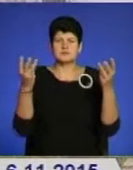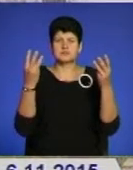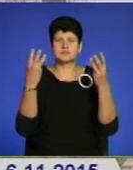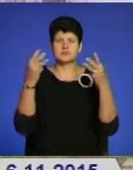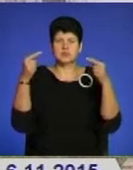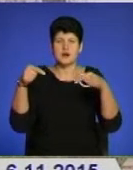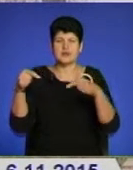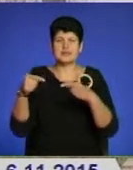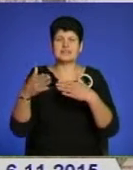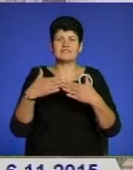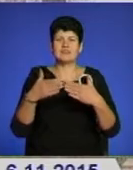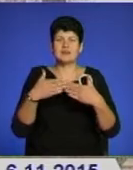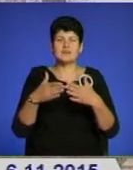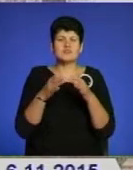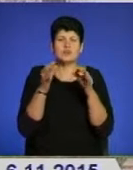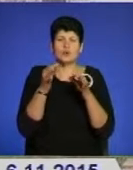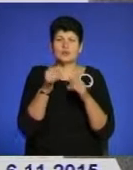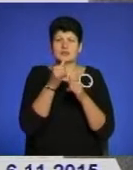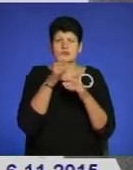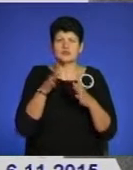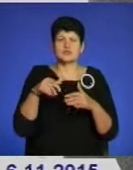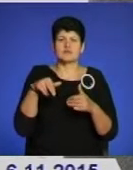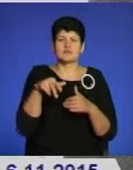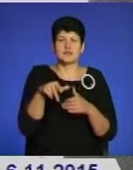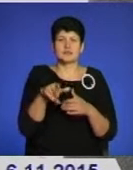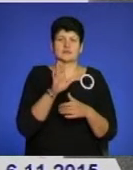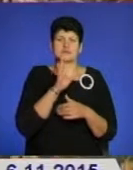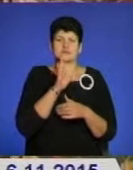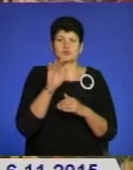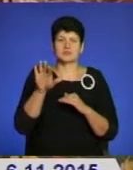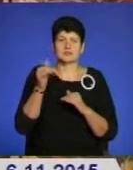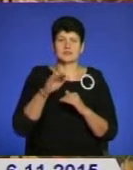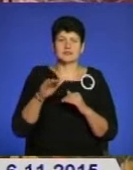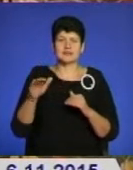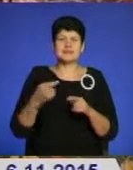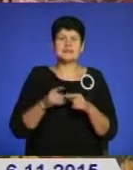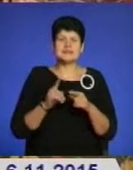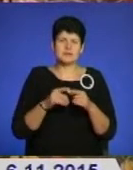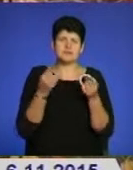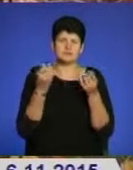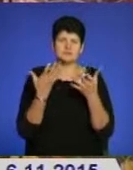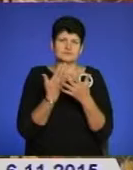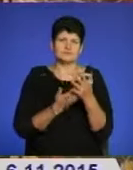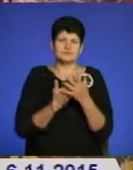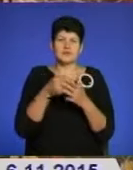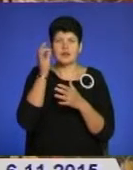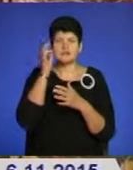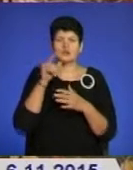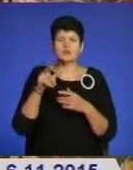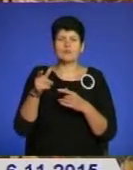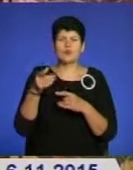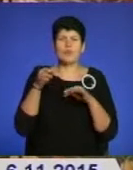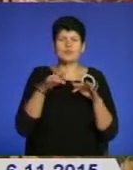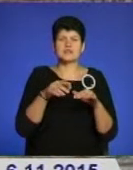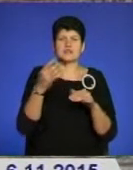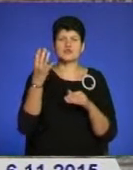дверні рами, з яких вже ніколи не вийде мати, щоб гукати дітей до столу. Зараз це інсталяція, що нагадує людям про події далекого